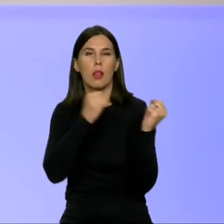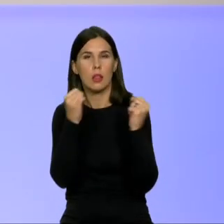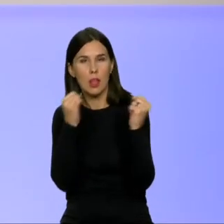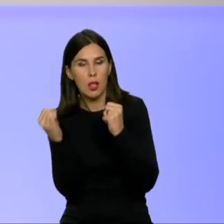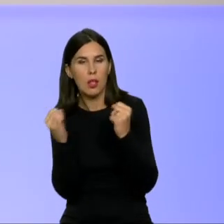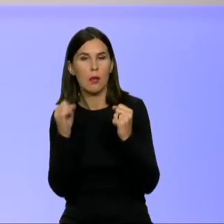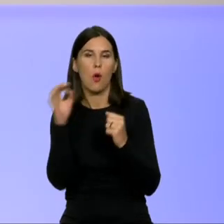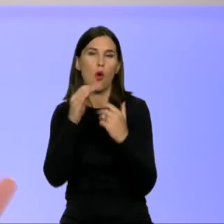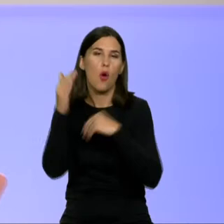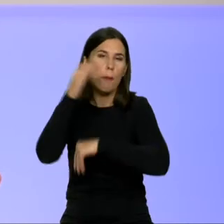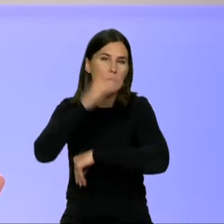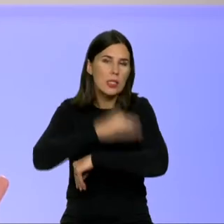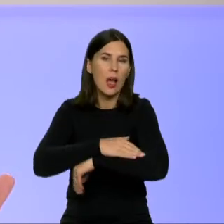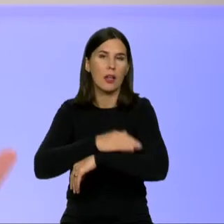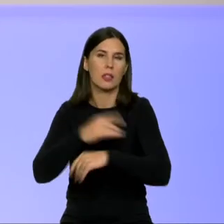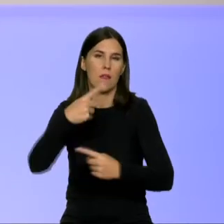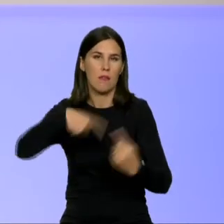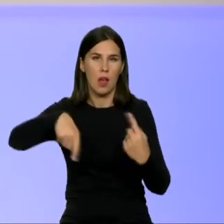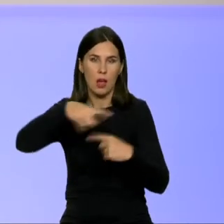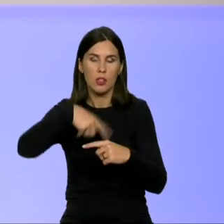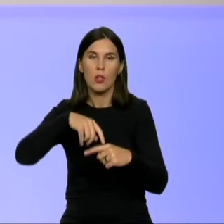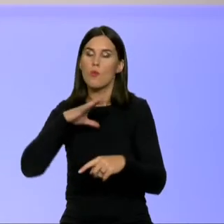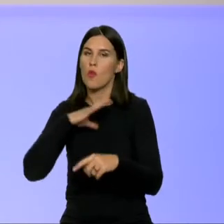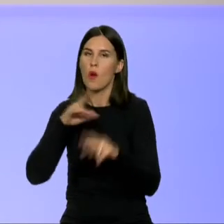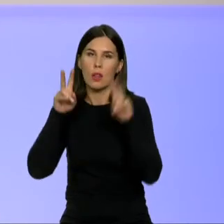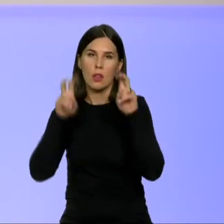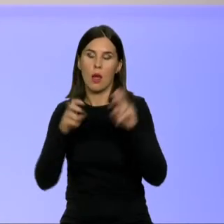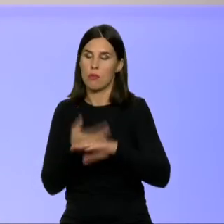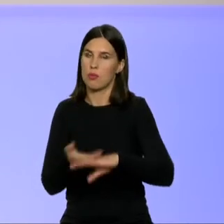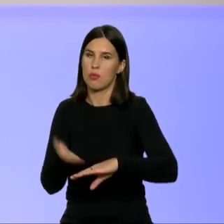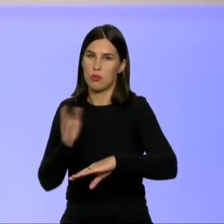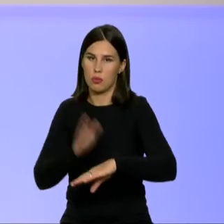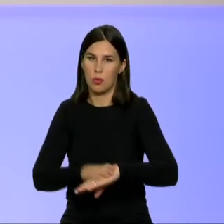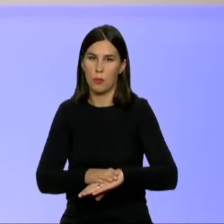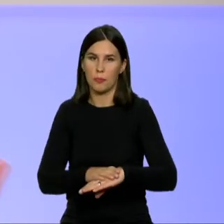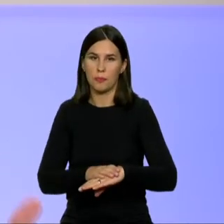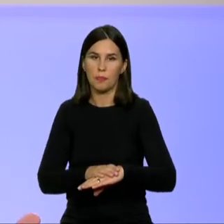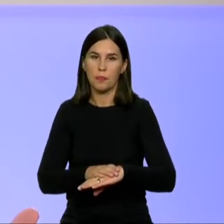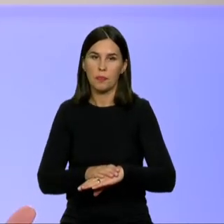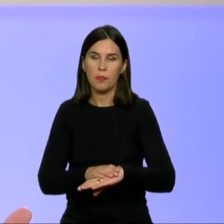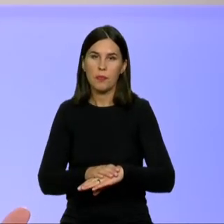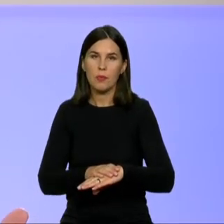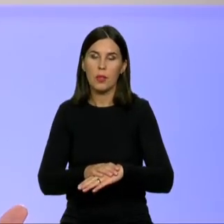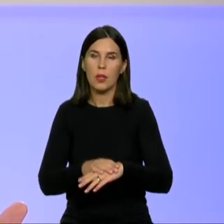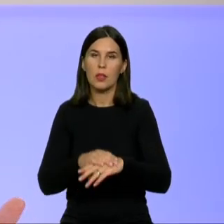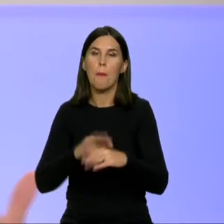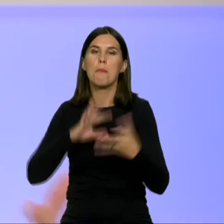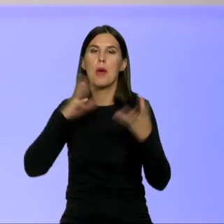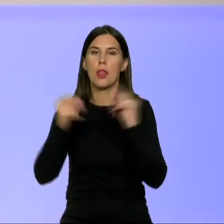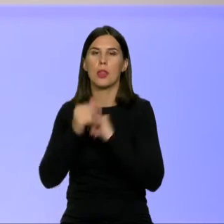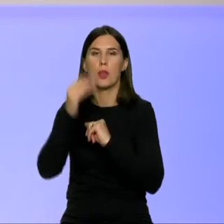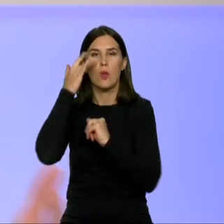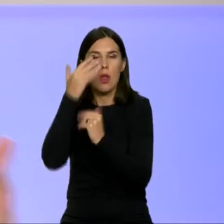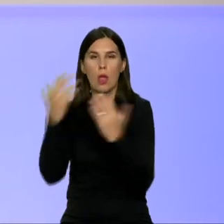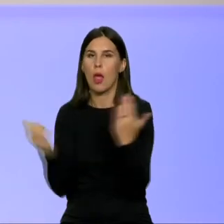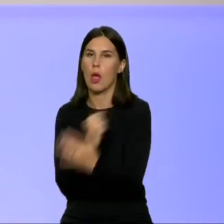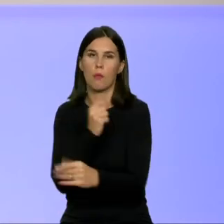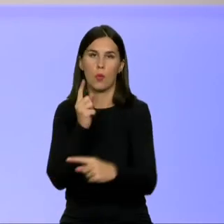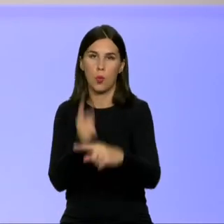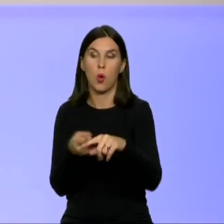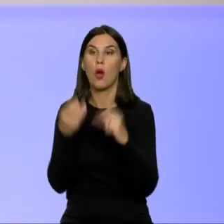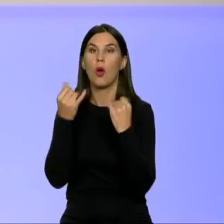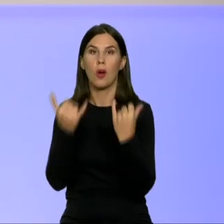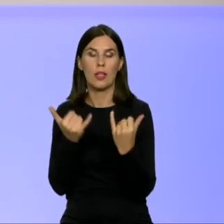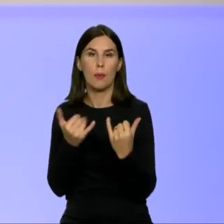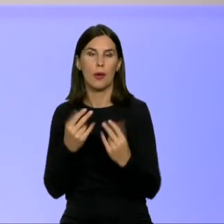kompensacijų. Verslų buvo pakankamai sudėtinga. Tai dabar labai džiaugiuosi, jog yra sutaimas, kad turime kompensuoti kainas ne tik gyventojams, bet